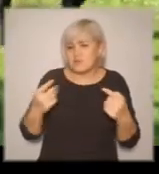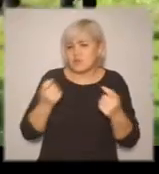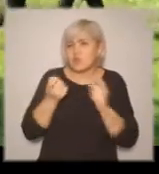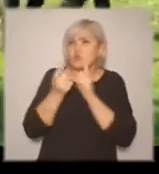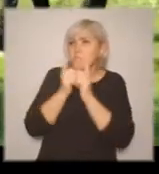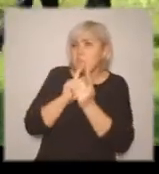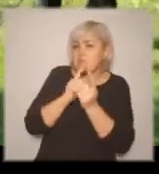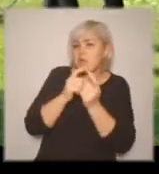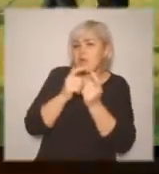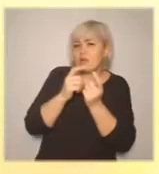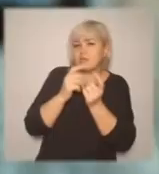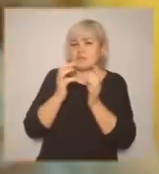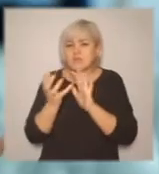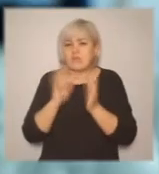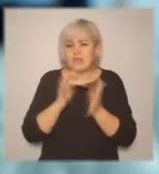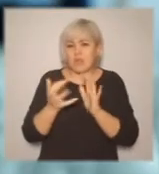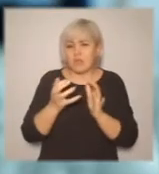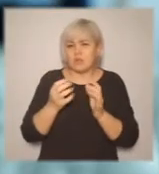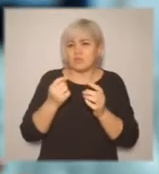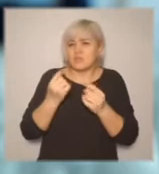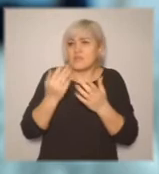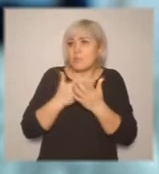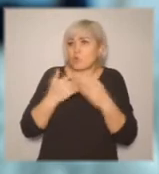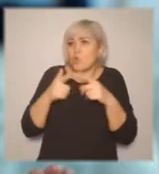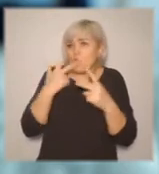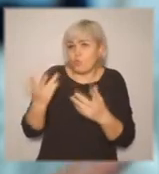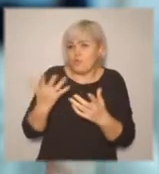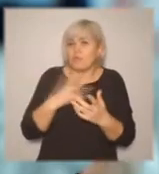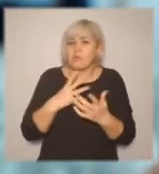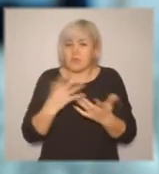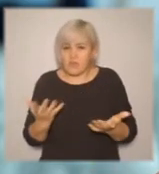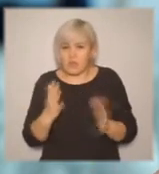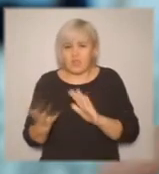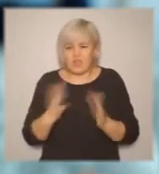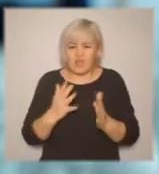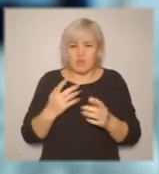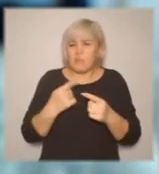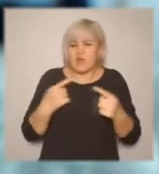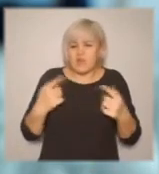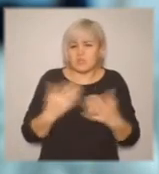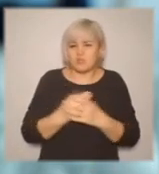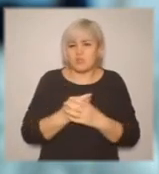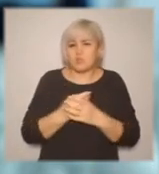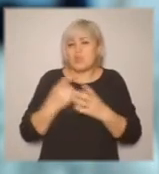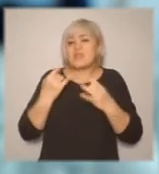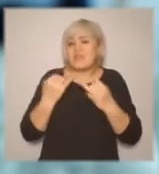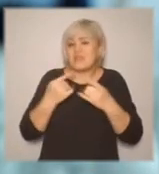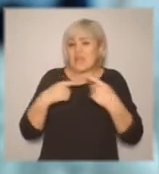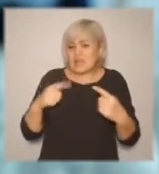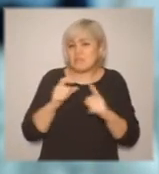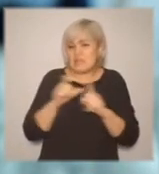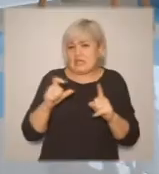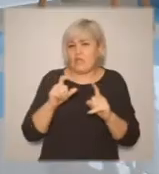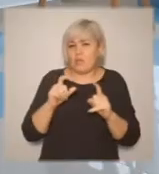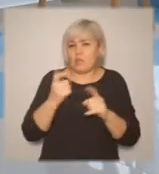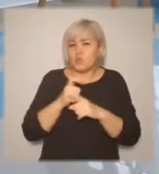красивыми, грамотным русским языком, нужно было описывать один и тот же вид, только с разных ракурсов. Это было очень интересно.